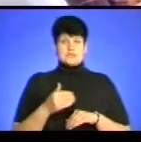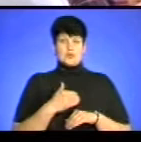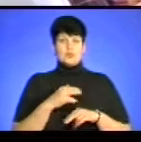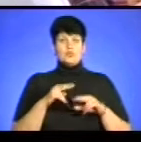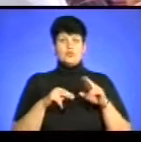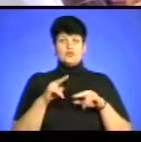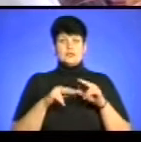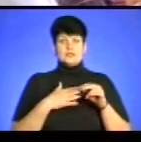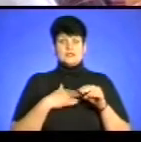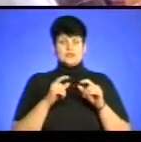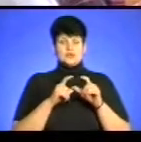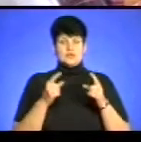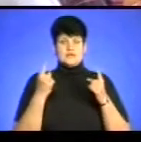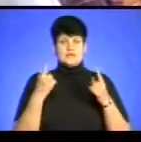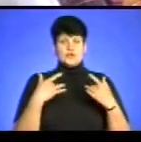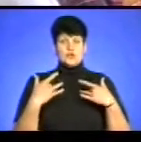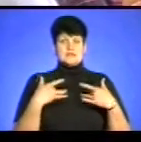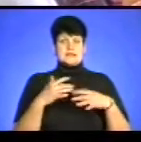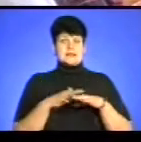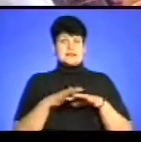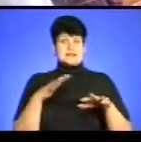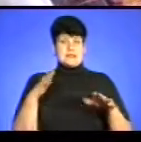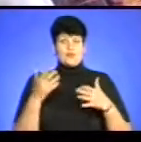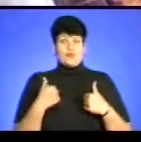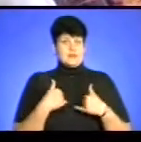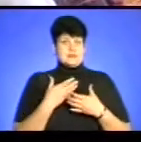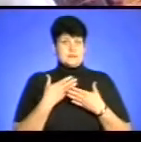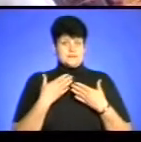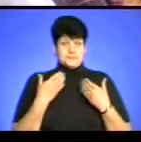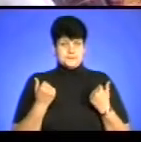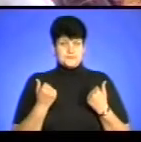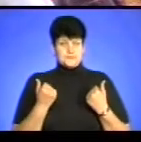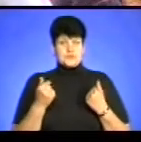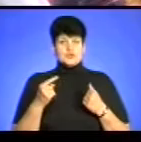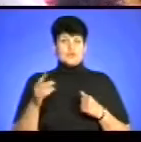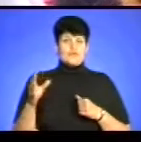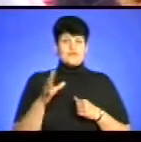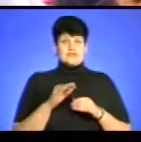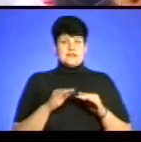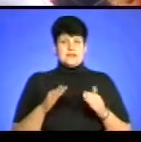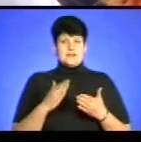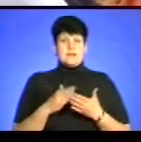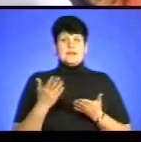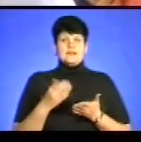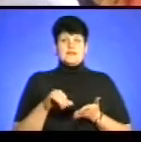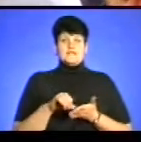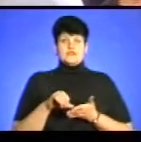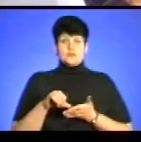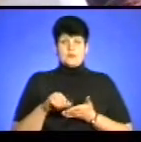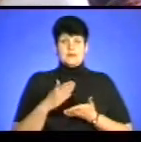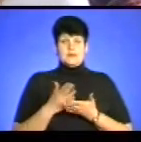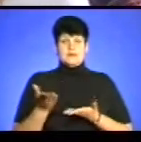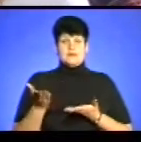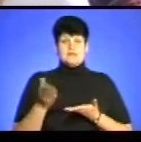збудувати в нашій школі великий концертний зал, якого ми не маємо, щоб всі діти мали де виступати, мали виступати